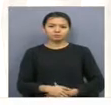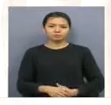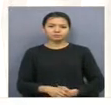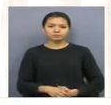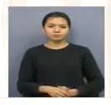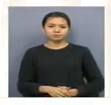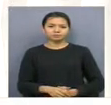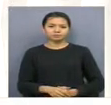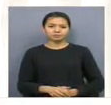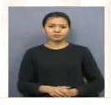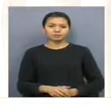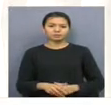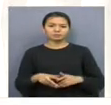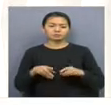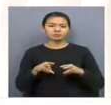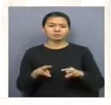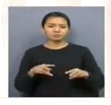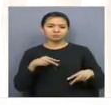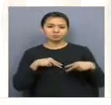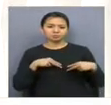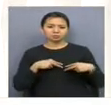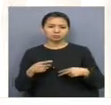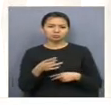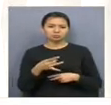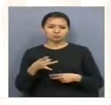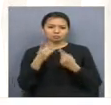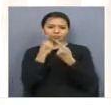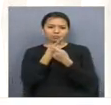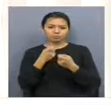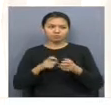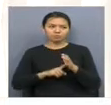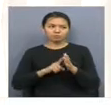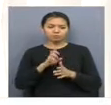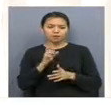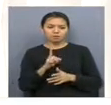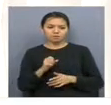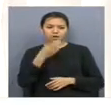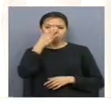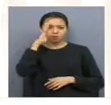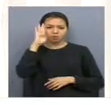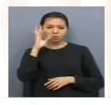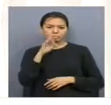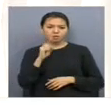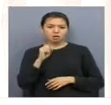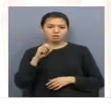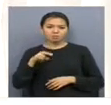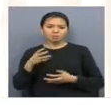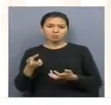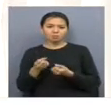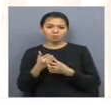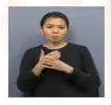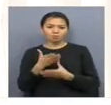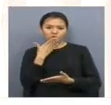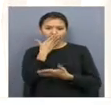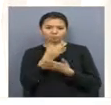Еңбек және әлюметтік қорғау министерлігінің республикалық деректері базасынан Ақмол обылысы бойынша әлюметтік көмек алу үшін өз